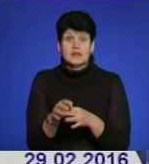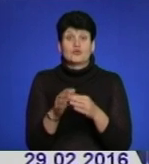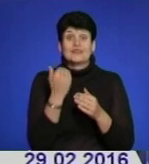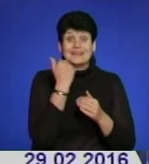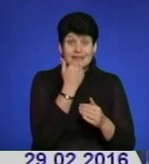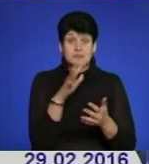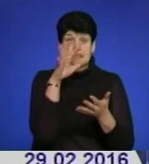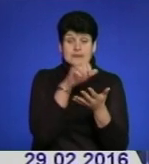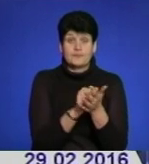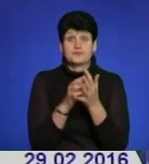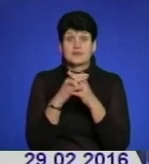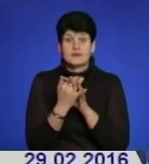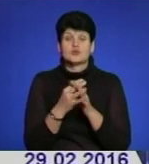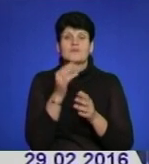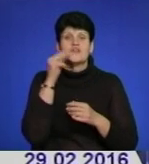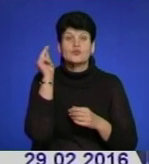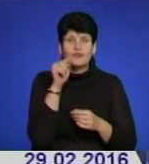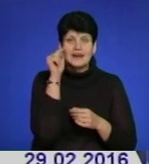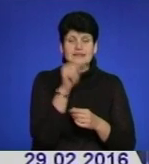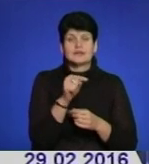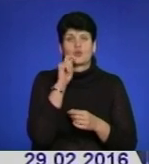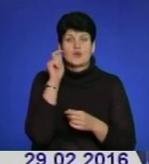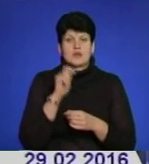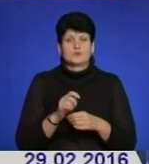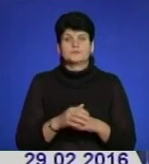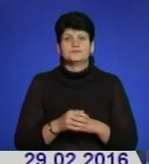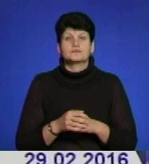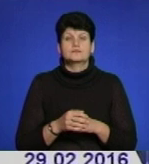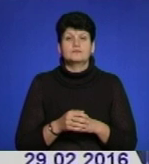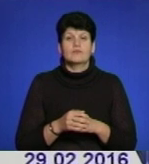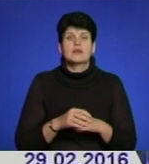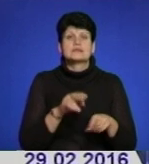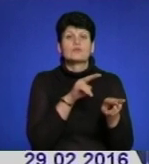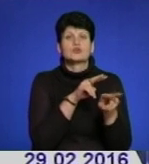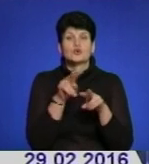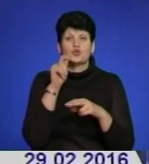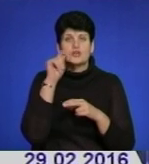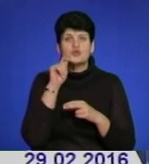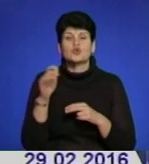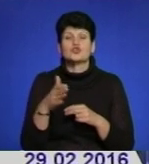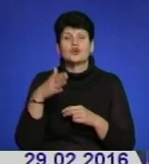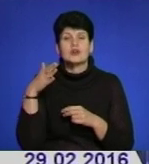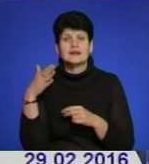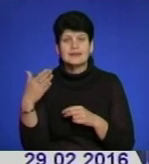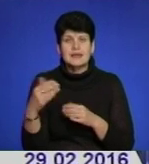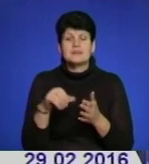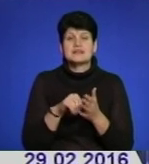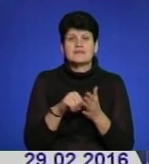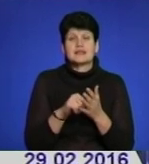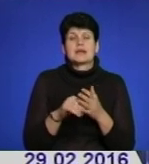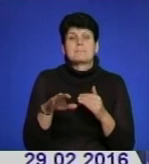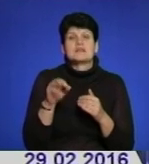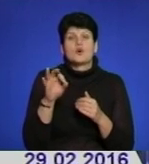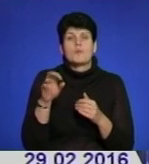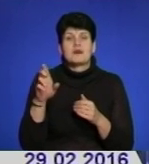пункти, щоб звинуватити у цьому Збройні Сили України. Спостерілячі Української сторони спільного центру та представники місії